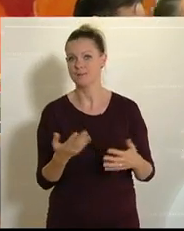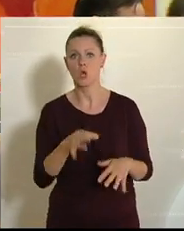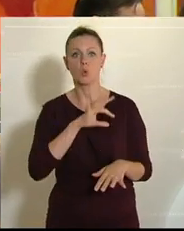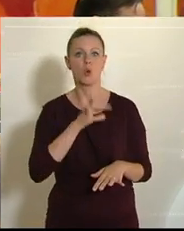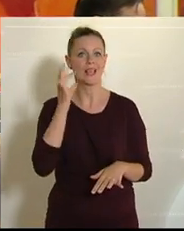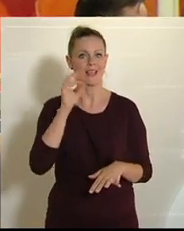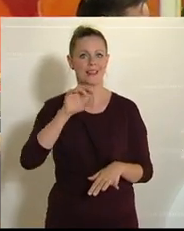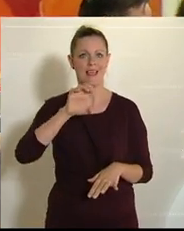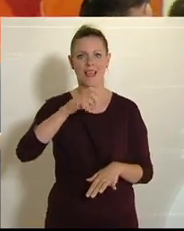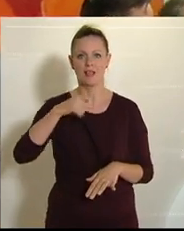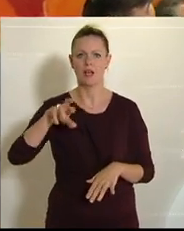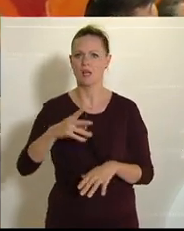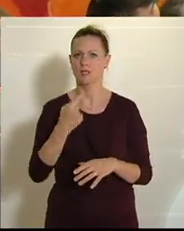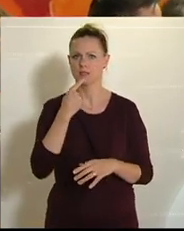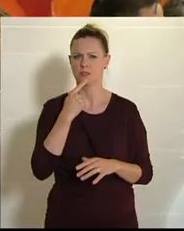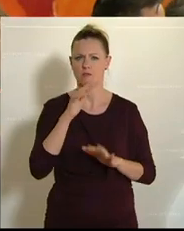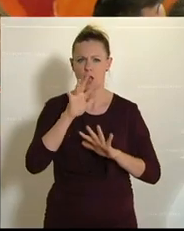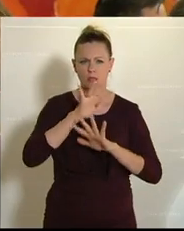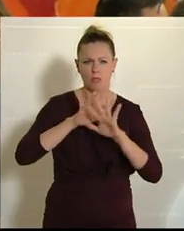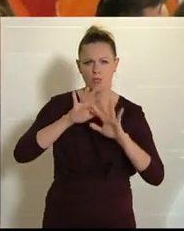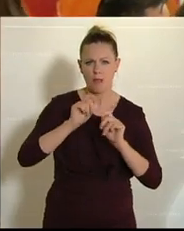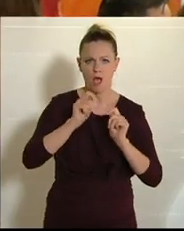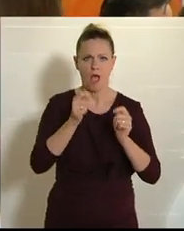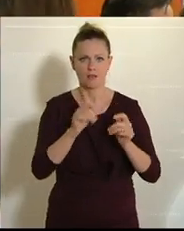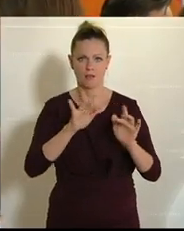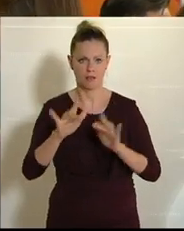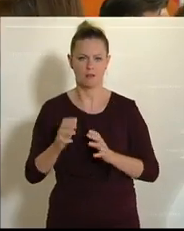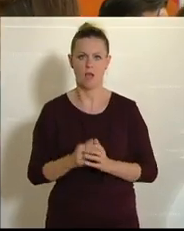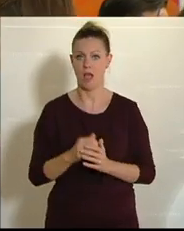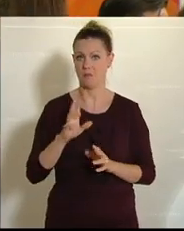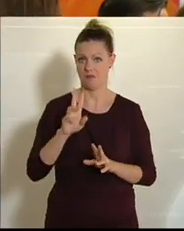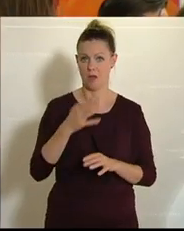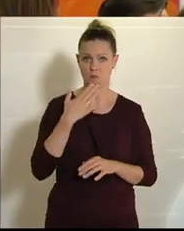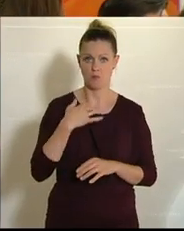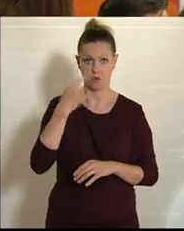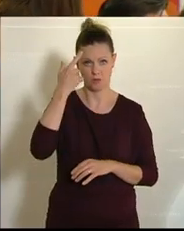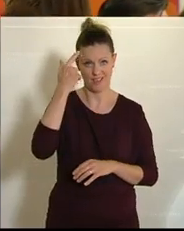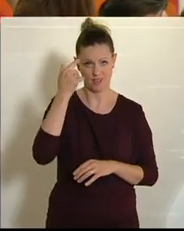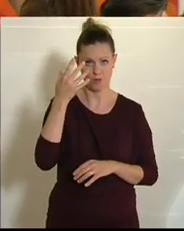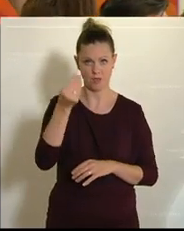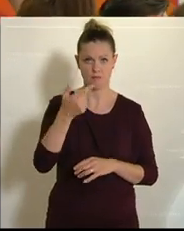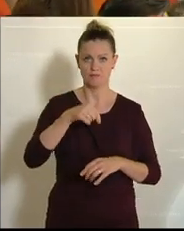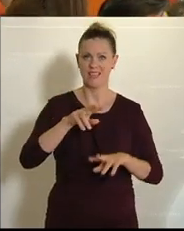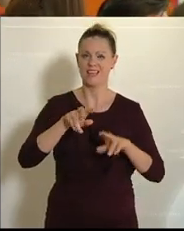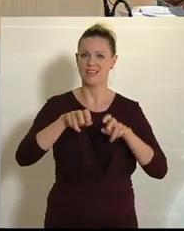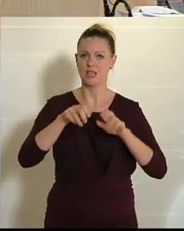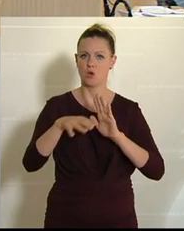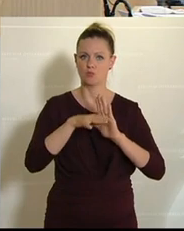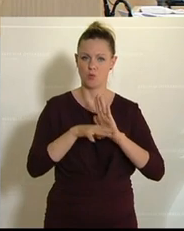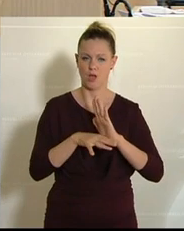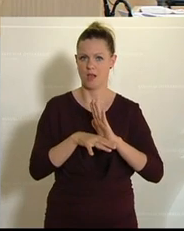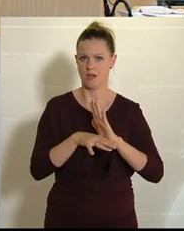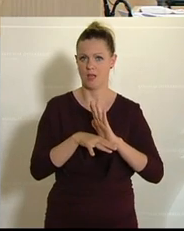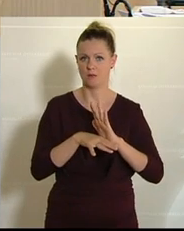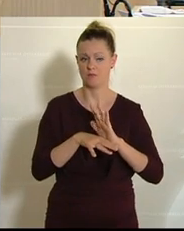Egger Nebelanträge darstellen sollte, wobei ich erinnern möchte, dass in unserem Regierungsprogramm, und daran